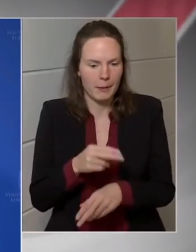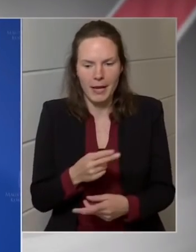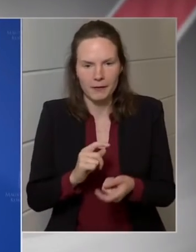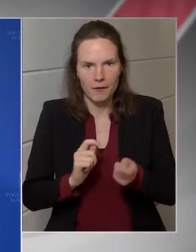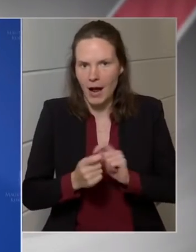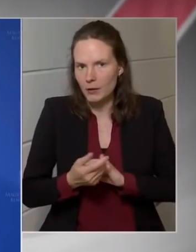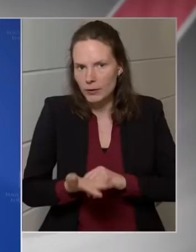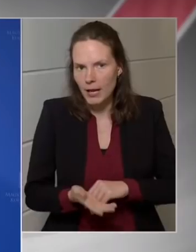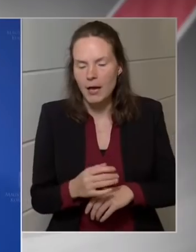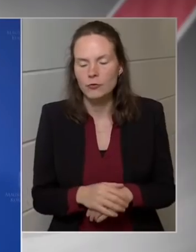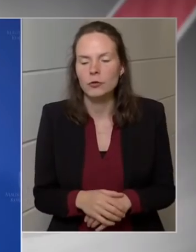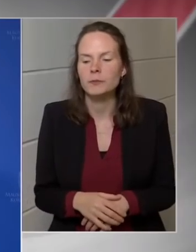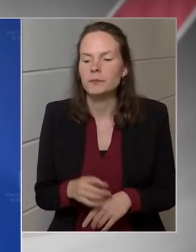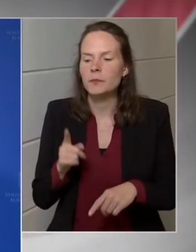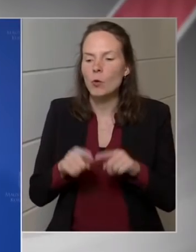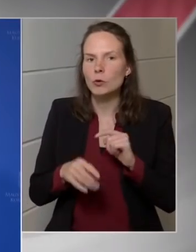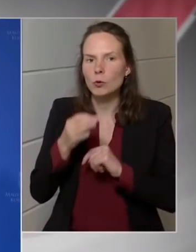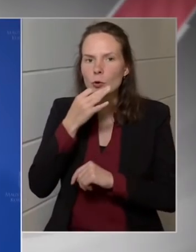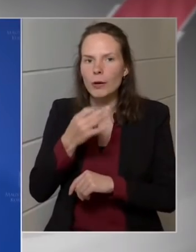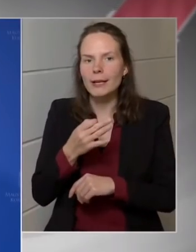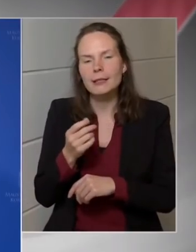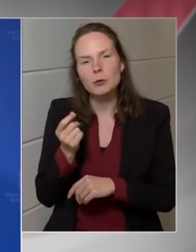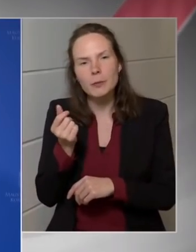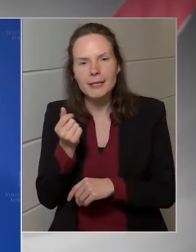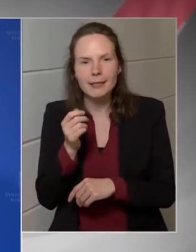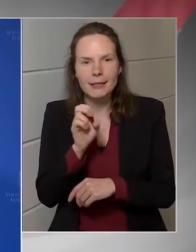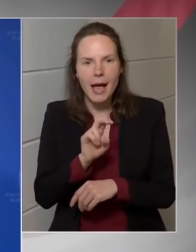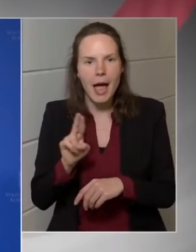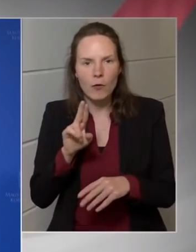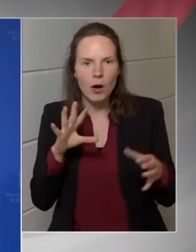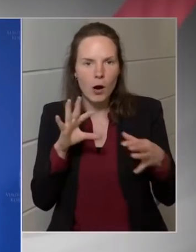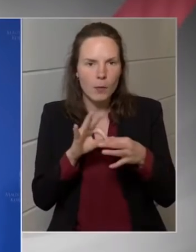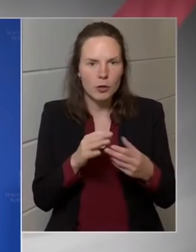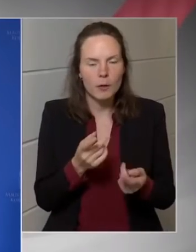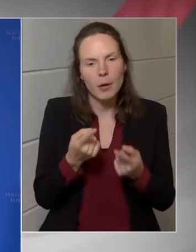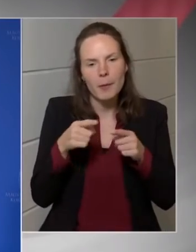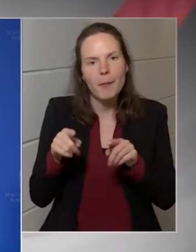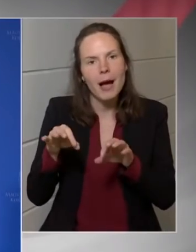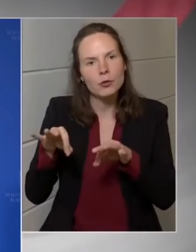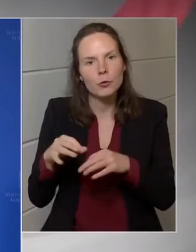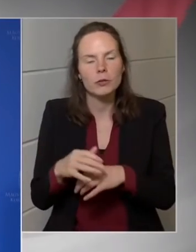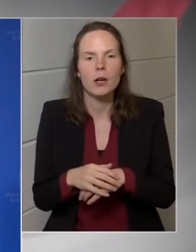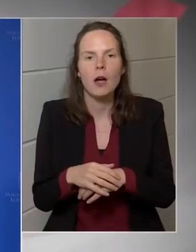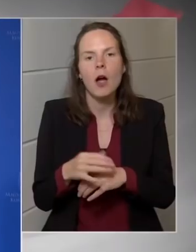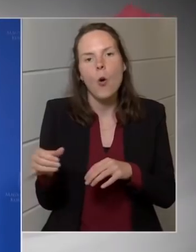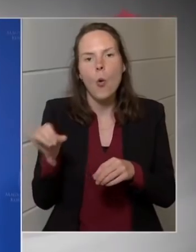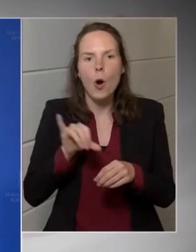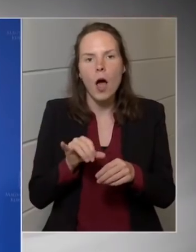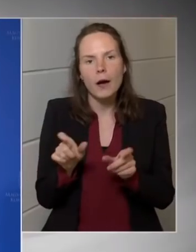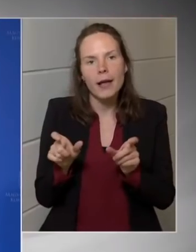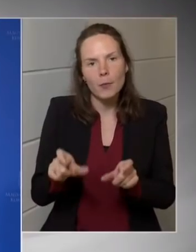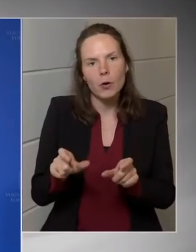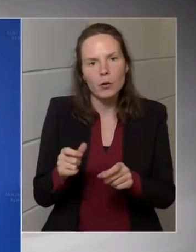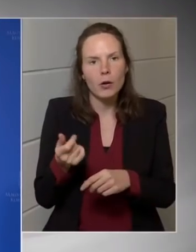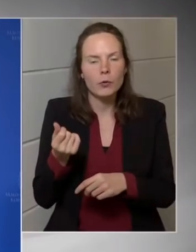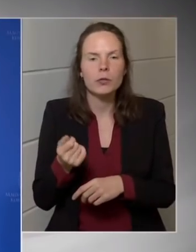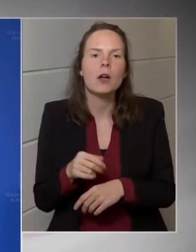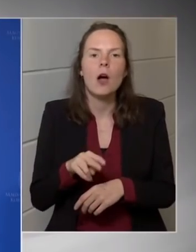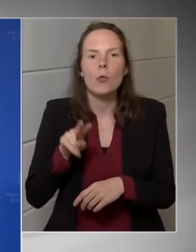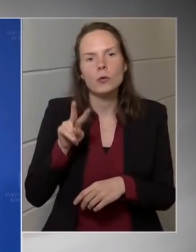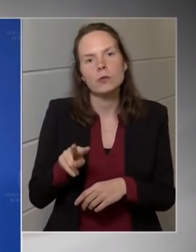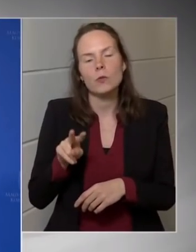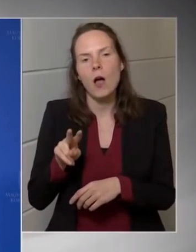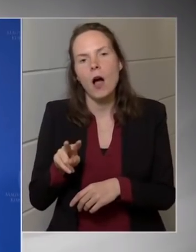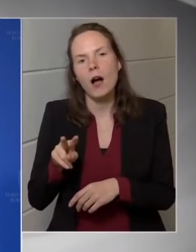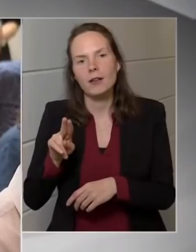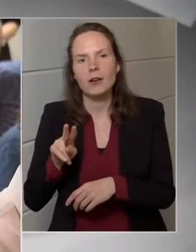kiállták a próbát, és éppen ezért joggal gondoljuk azt, hogy ebben semmilyen változás nem következhet be.